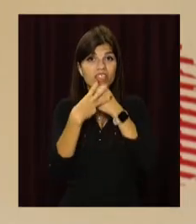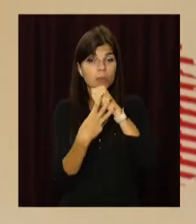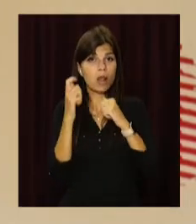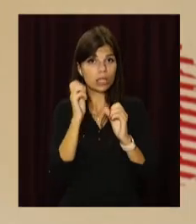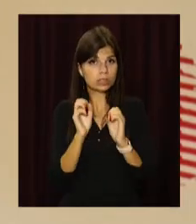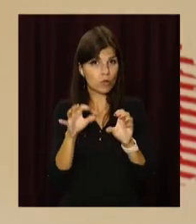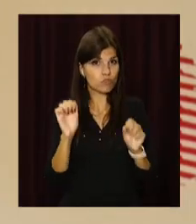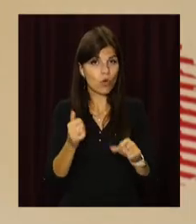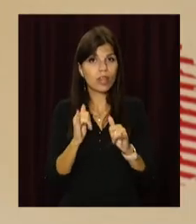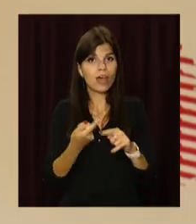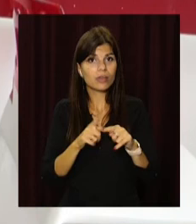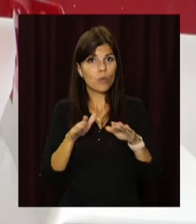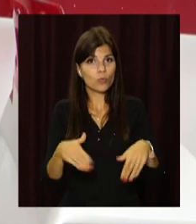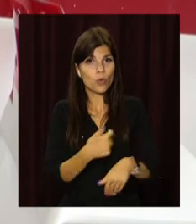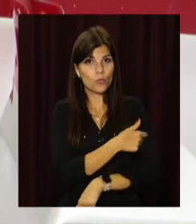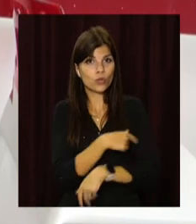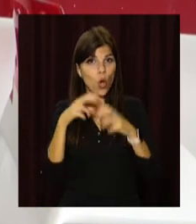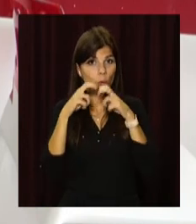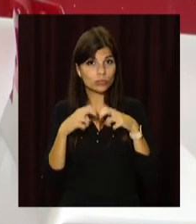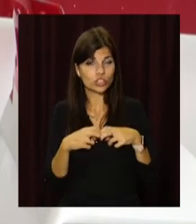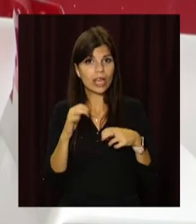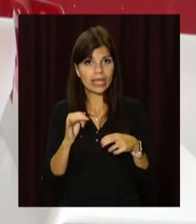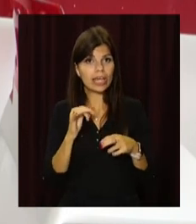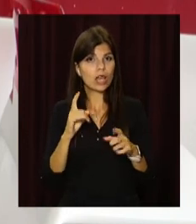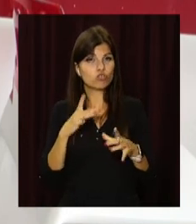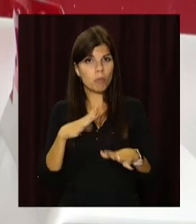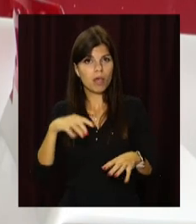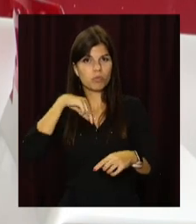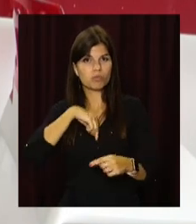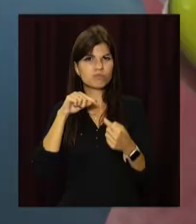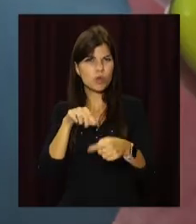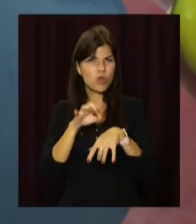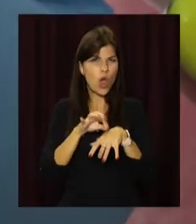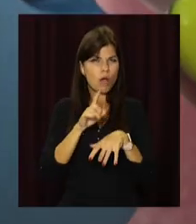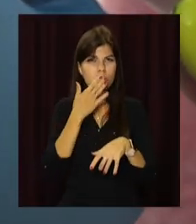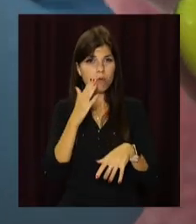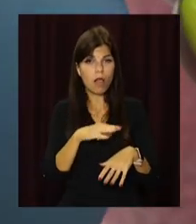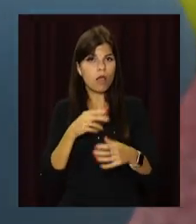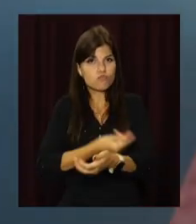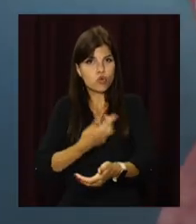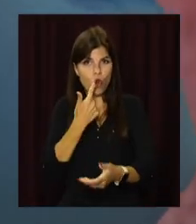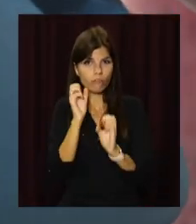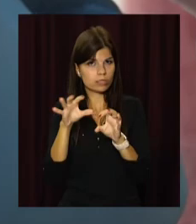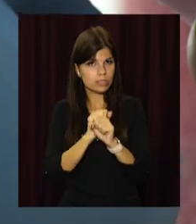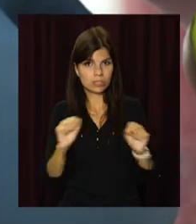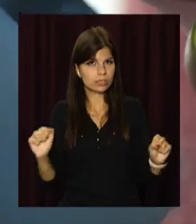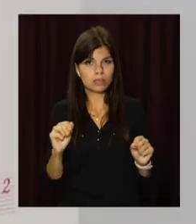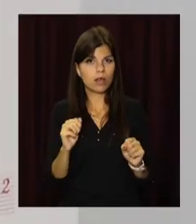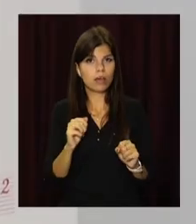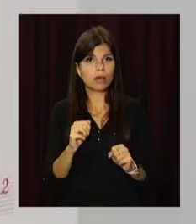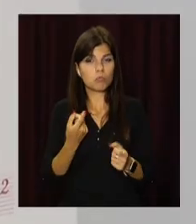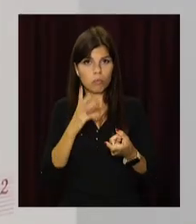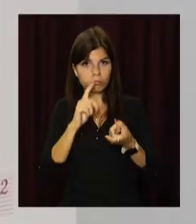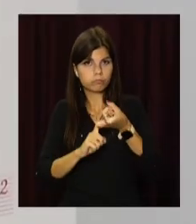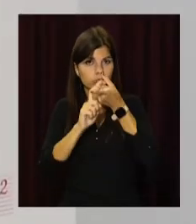років. Для цього треба пройти медичне обстеження і не мати протипоказань, бо від стану його здоров'я залежить життя і здоров'я хворого.